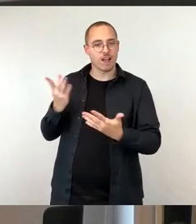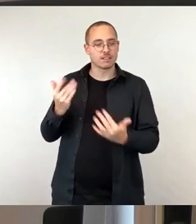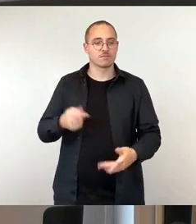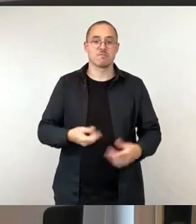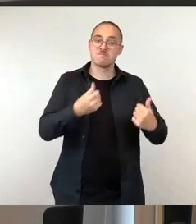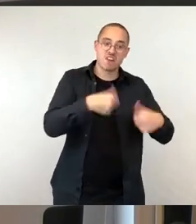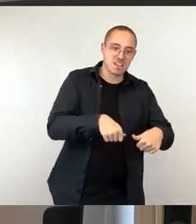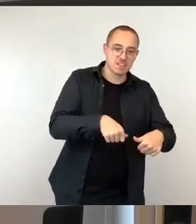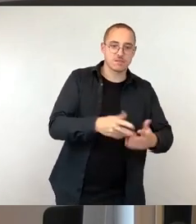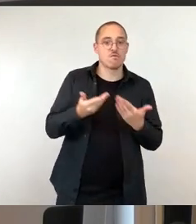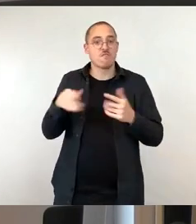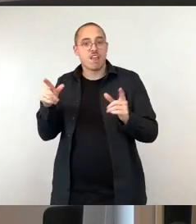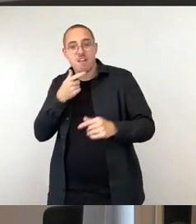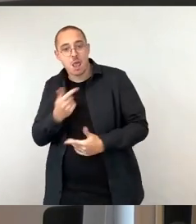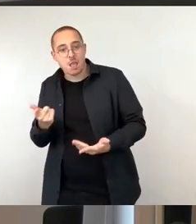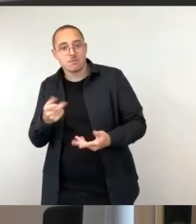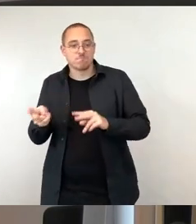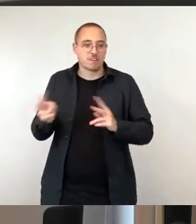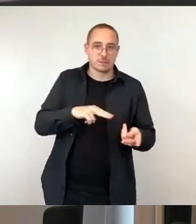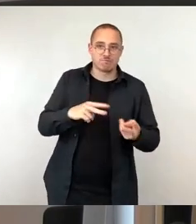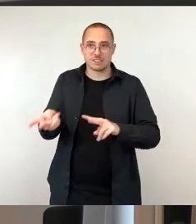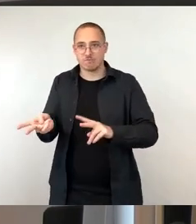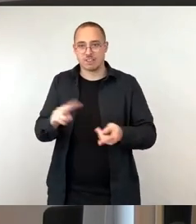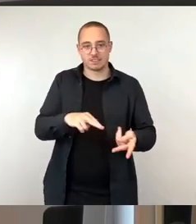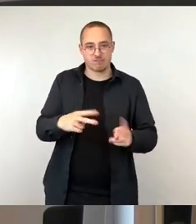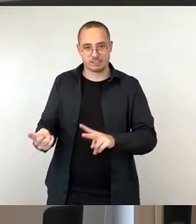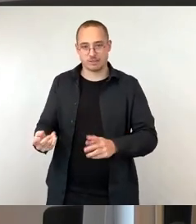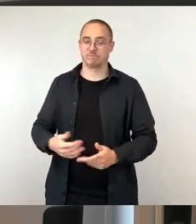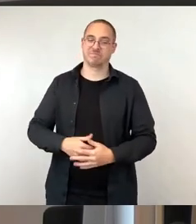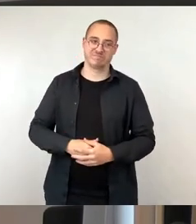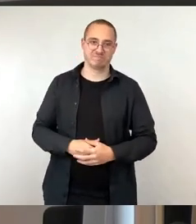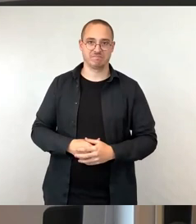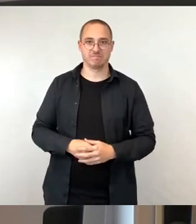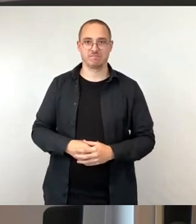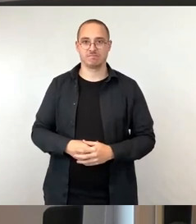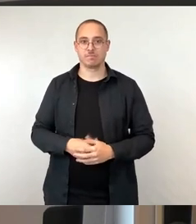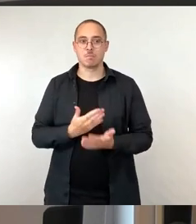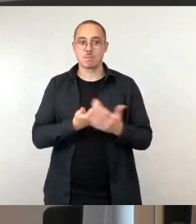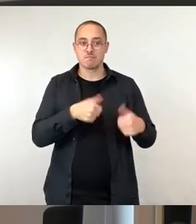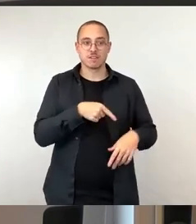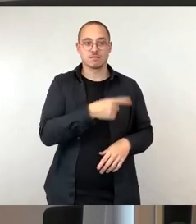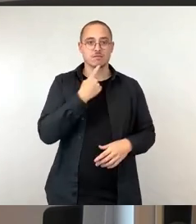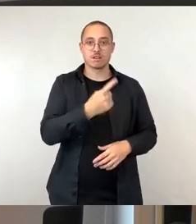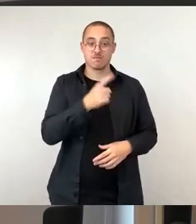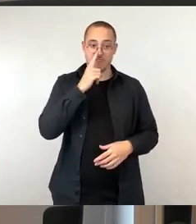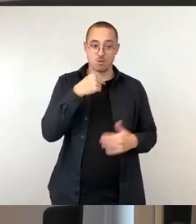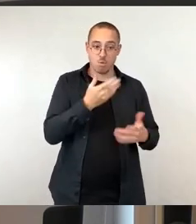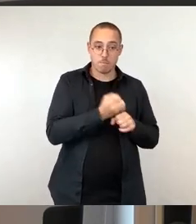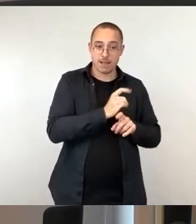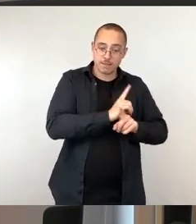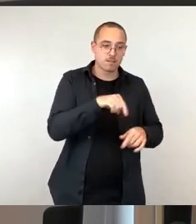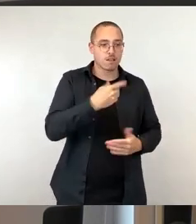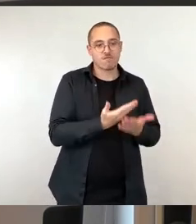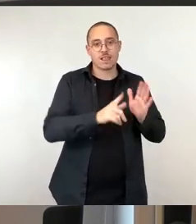Einer Pflicht eben solche Tätigkeiten auszuüben bei der Androhung von Nachteilen, zum Beispiel Leistungskürzungen oder eben